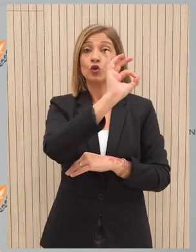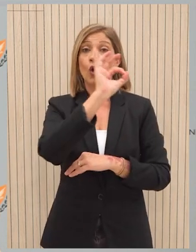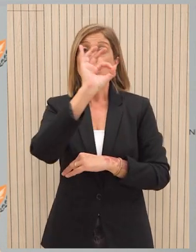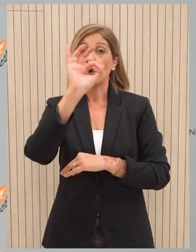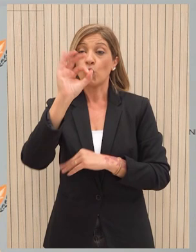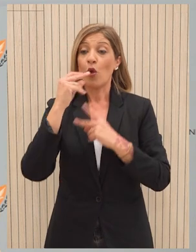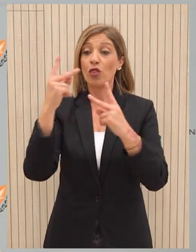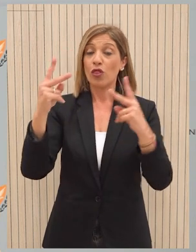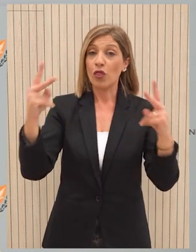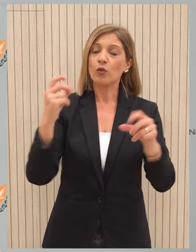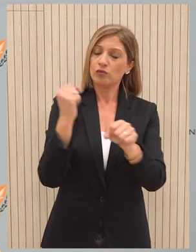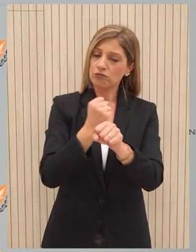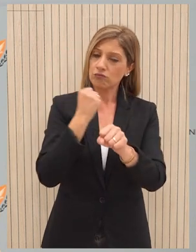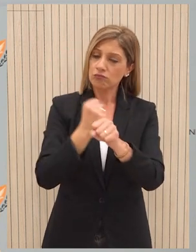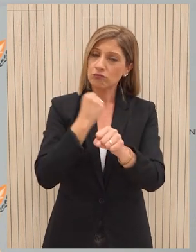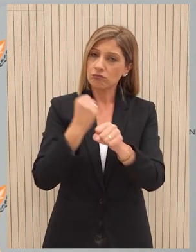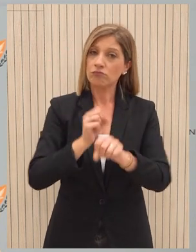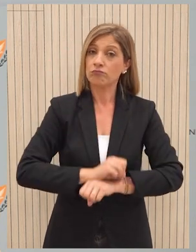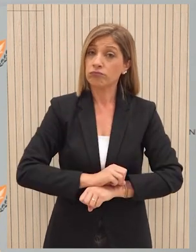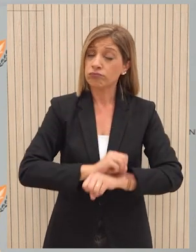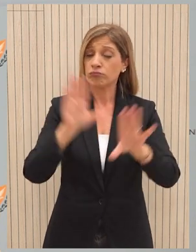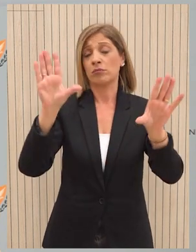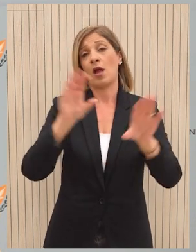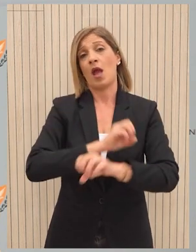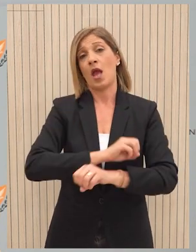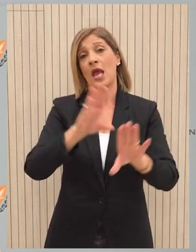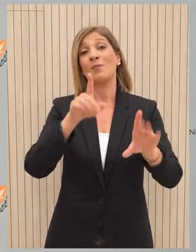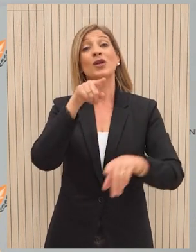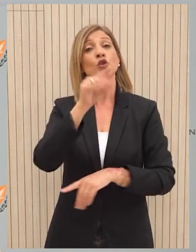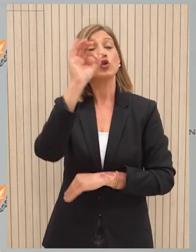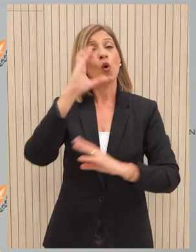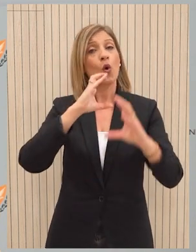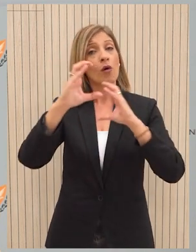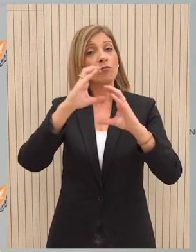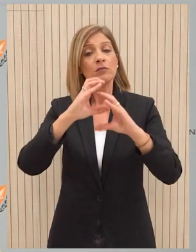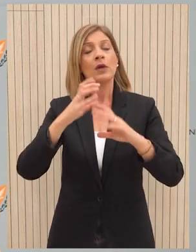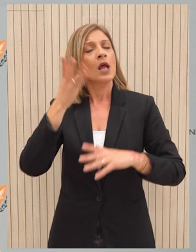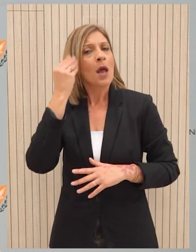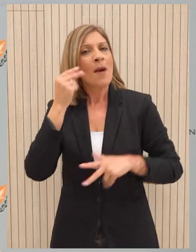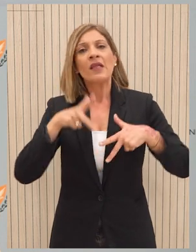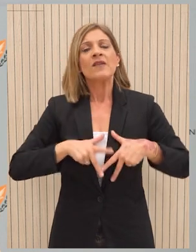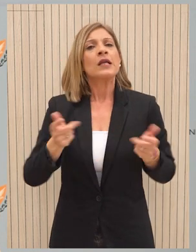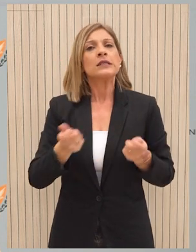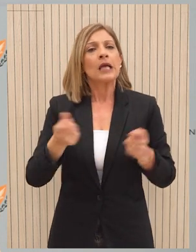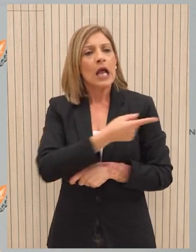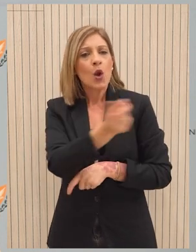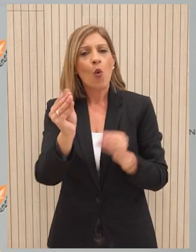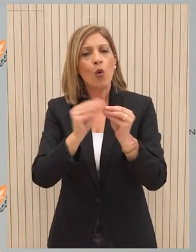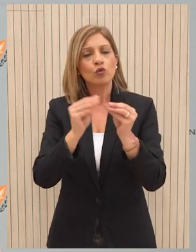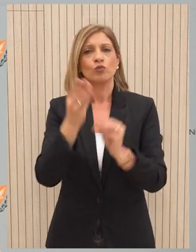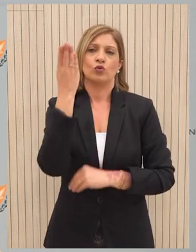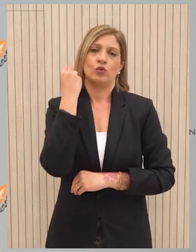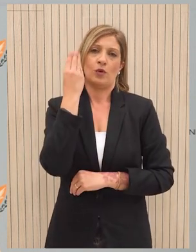υλοποίηση, η δημοσιοποίησή τους αποτελεί θεμελιώδη προϋπόθεση της επικοινωνίας του κυβερνητικού έργου και ισχυρή πεποίθηση υλοποίησης του